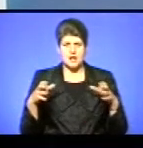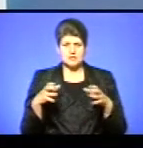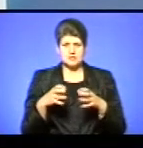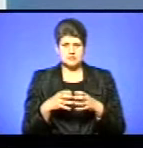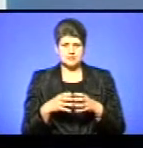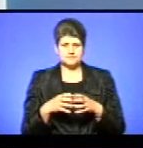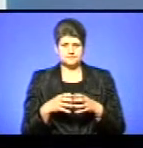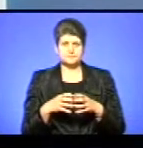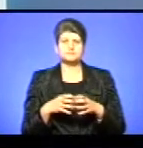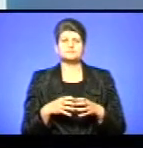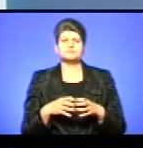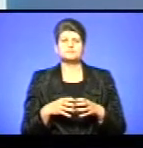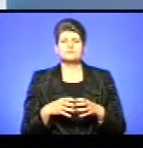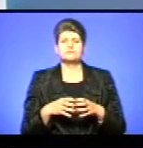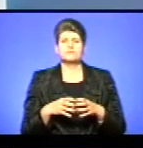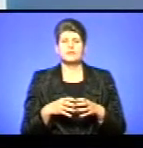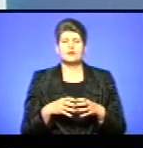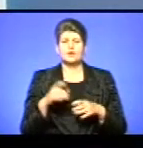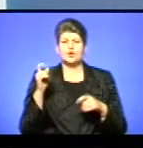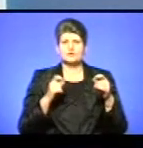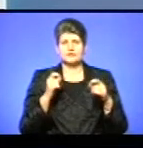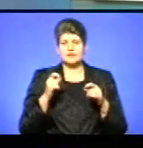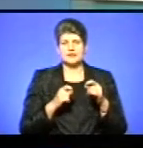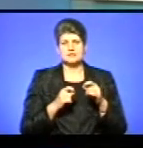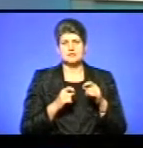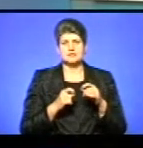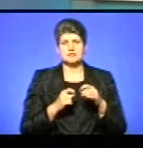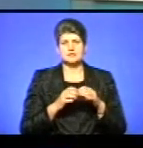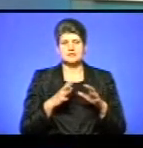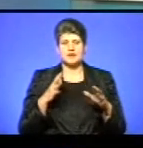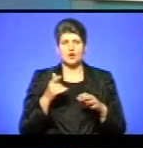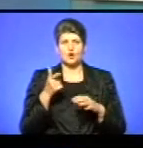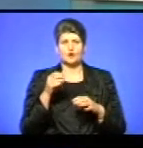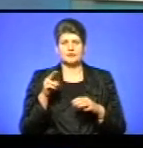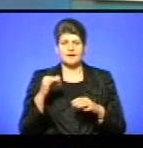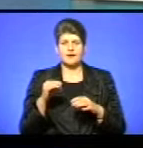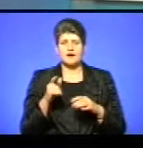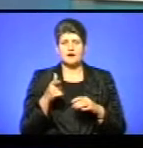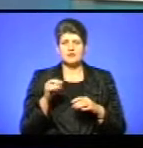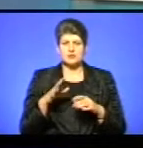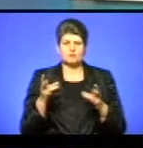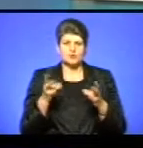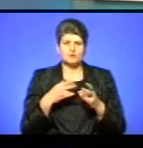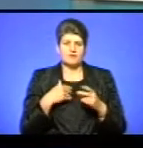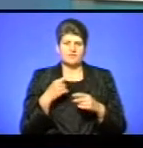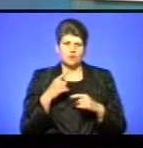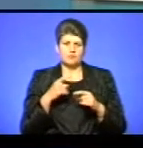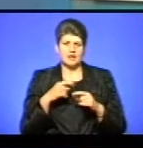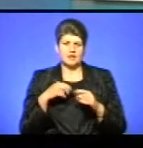конференцзалі готелю Галичина, і зрозуміли, що нам потрібно в Тернополі виходити і